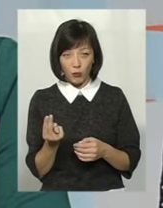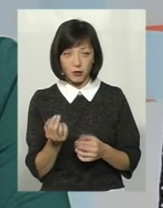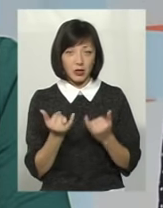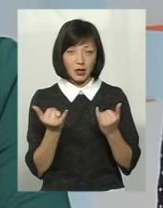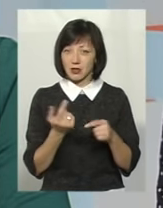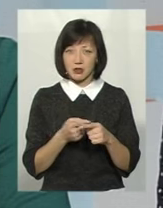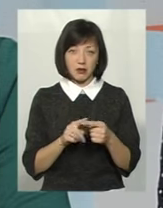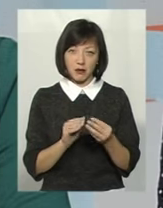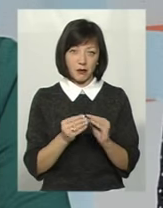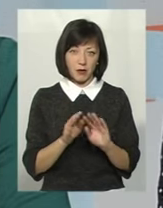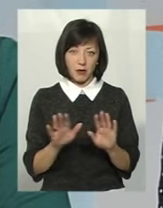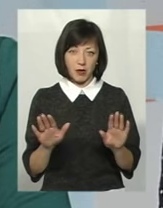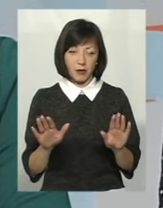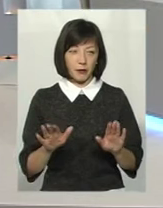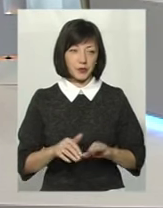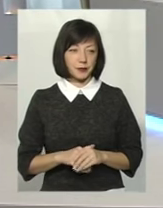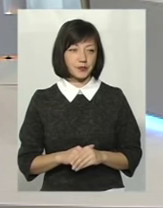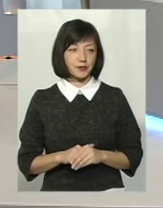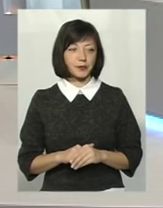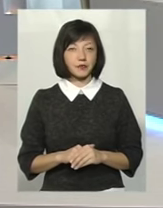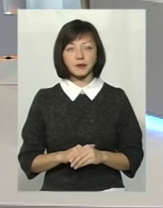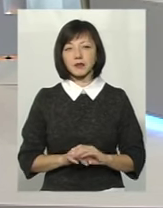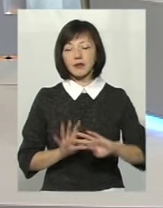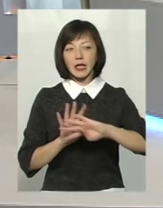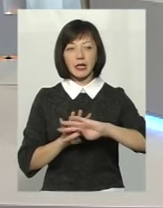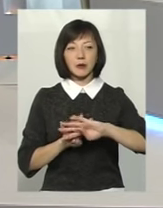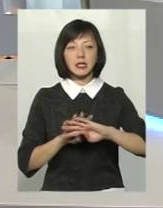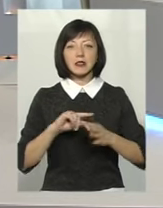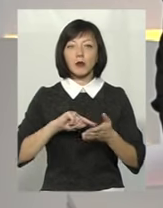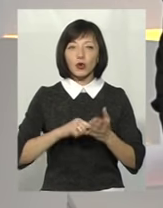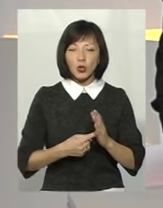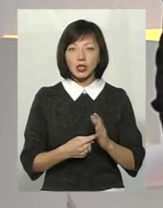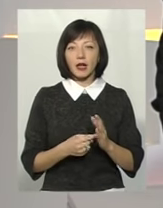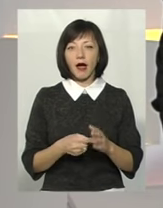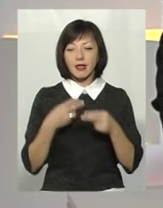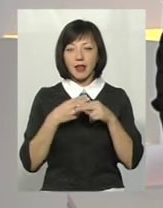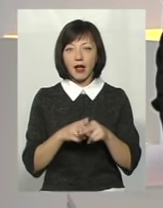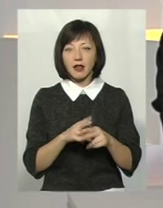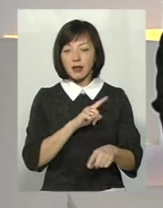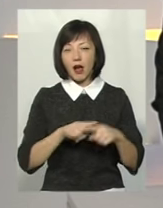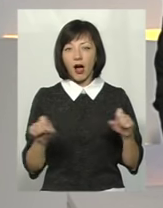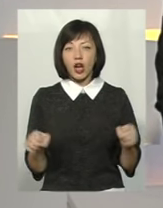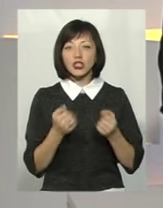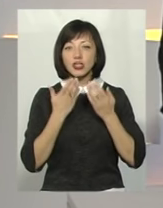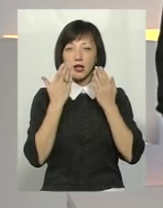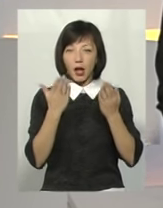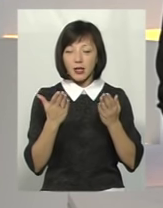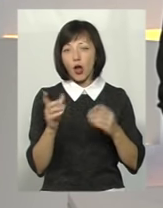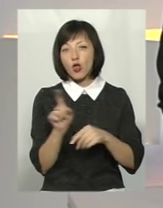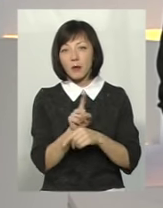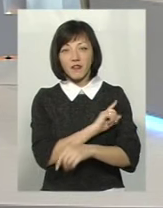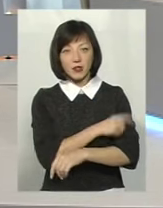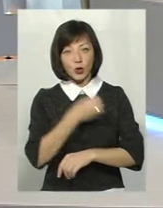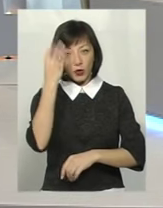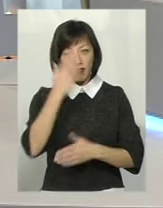для них то не є проблемою. Таблиця множення, техніка читання, нормативи на уроках фізичної культури. Це все у школах